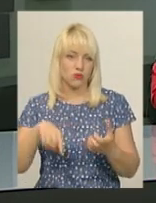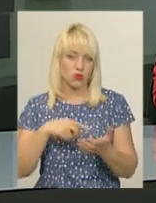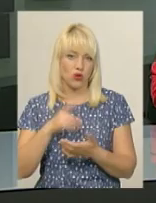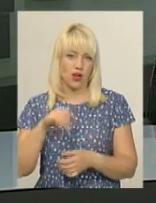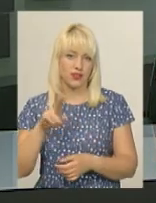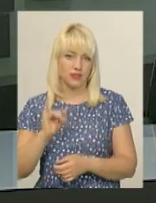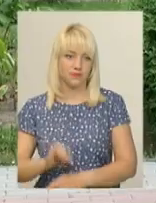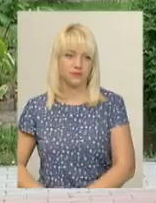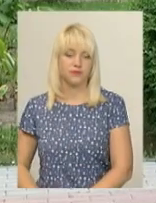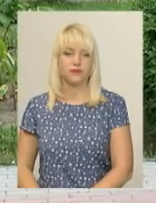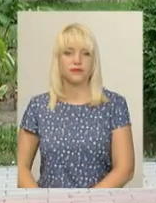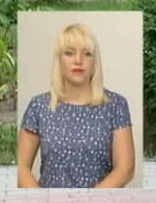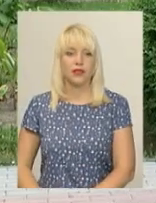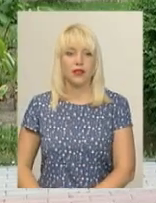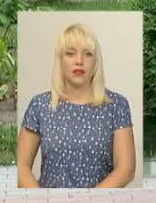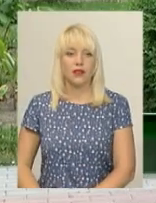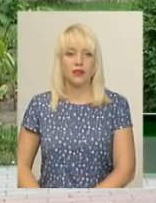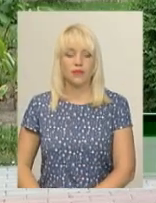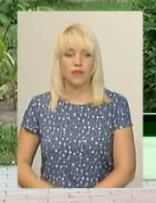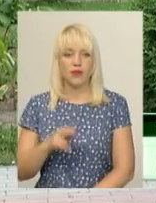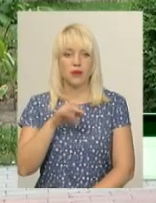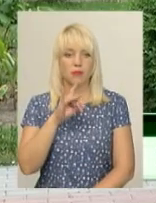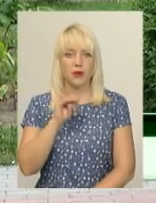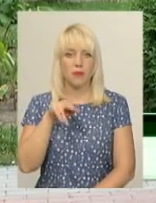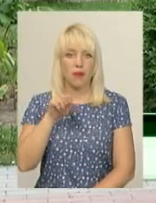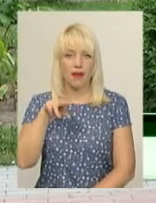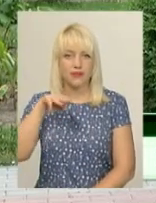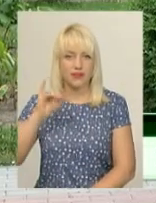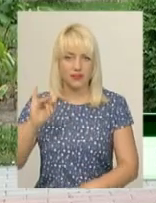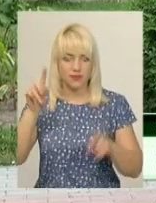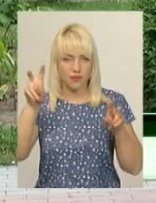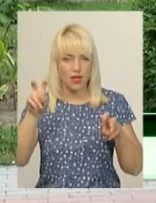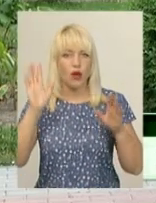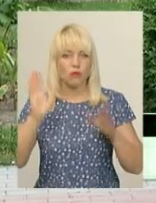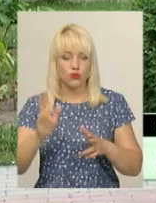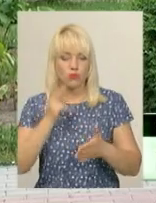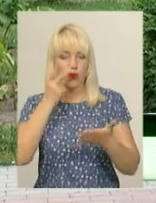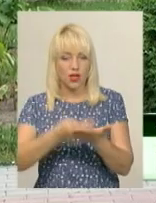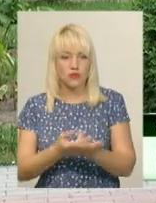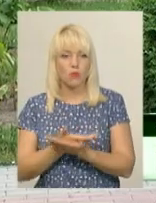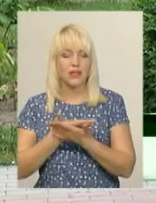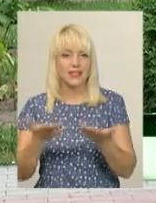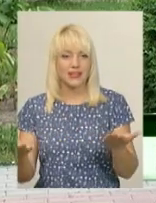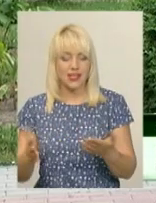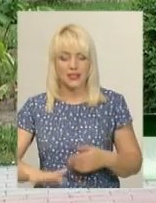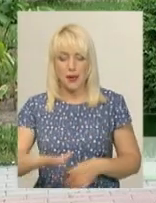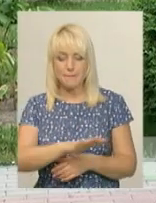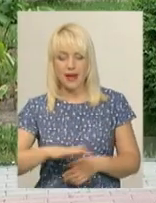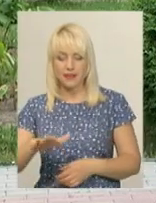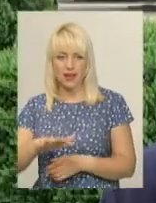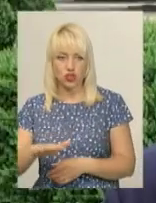Мандзій. На припаті буде показано презентацію майданчиків, які